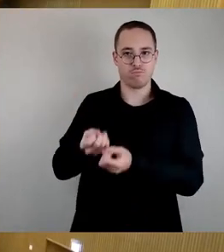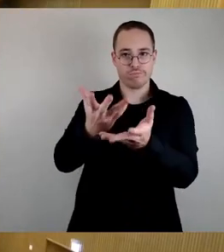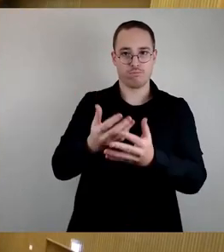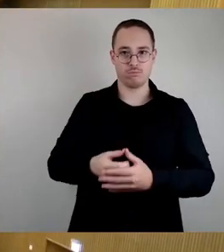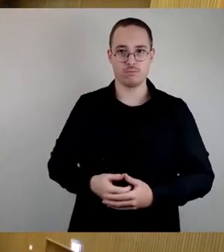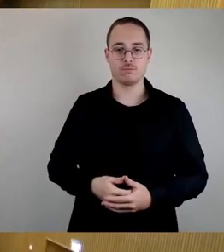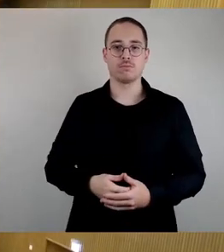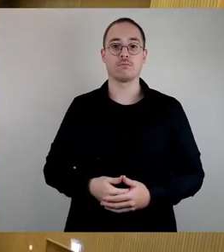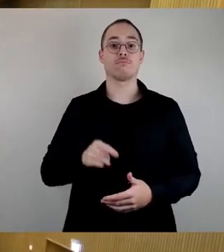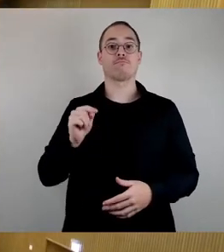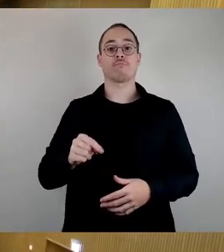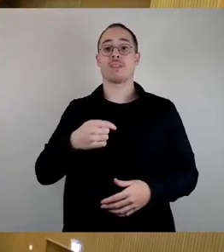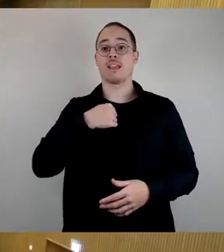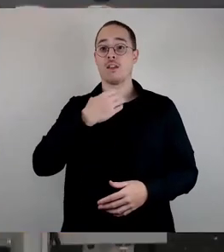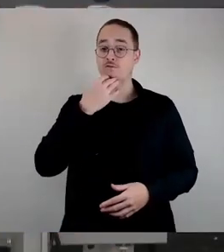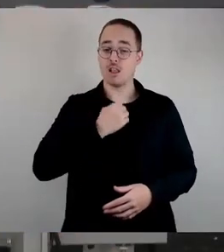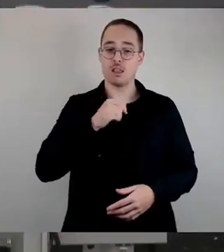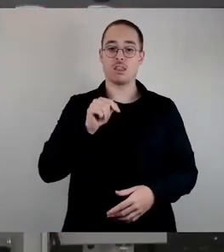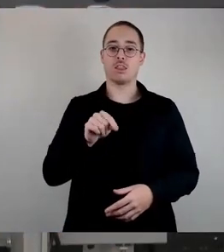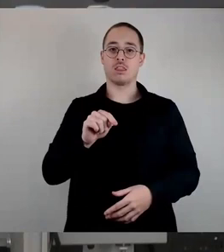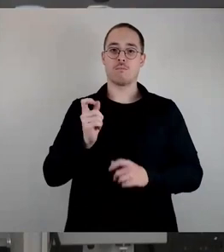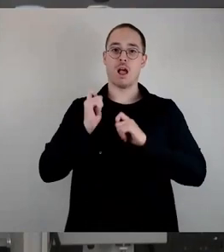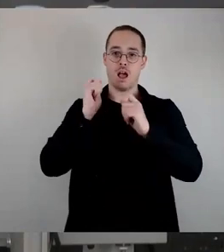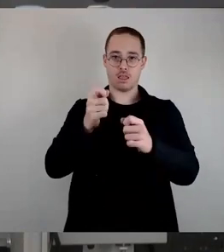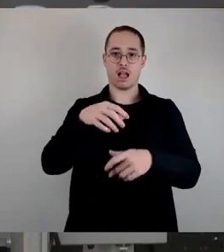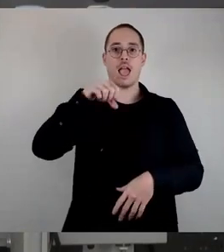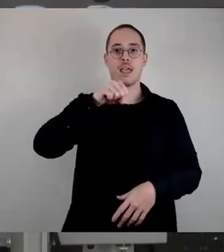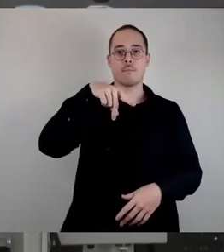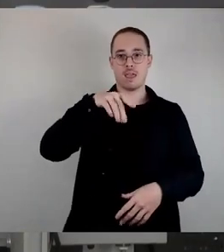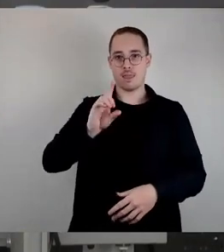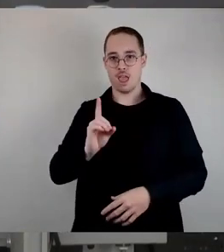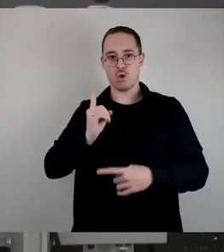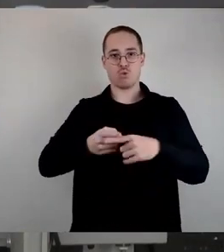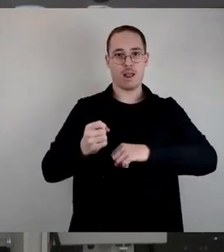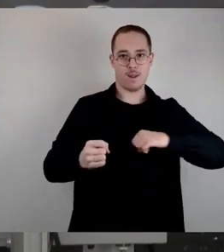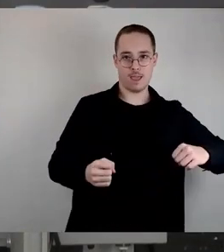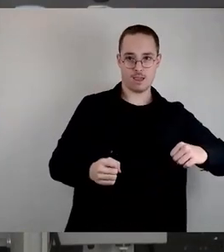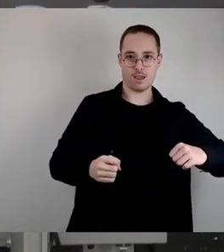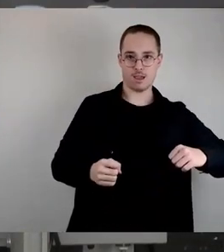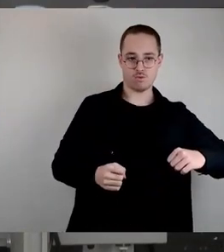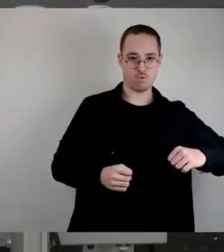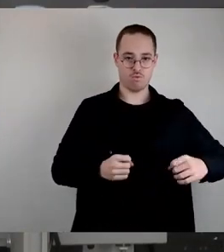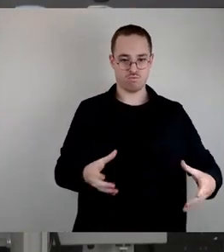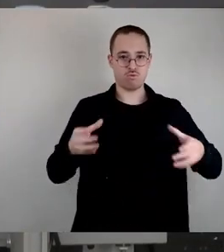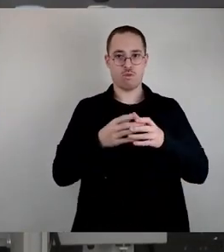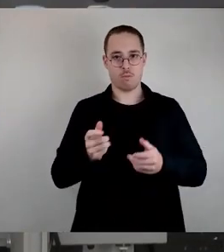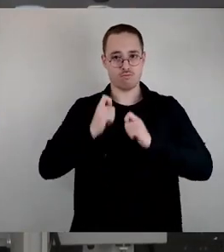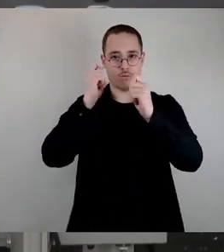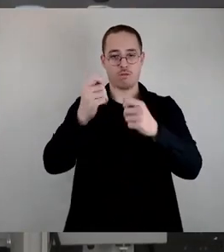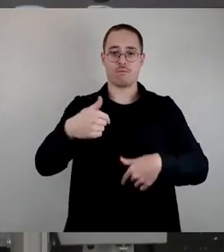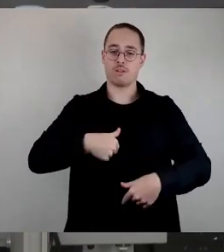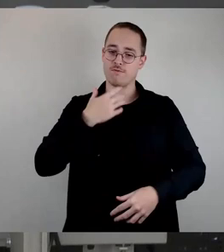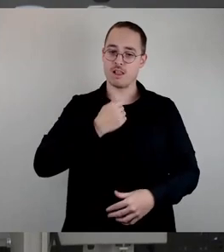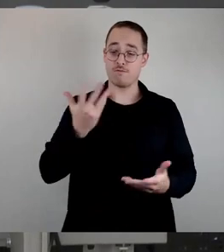von der SPD und den Linken hier einbringen. Der Gegenstand ist Zusammenhalt und Fortschritt brauchen